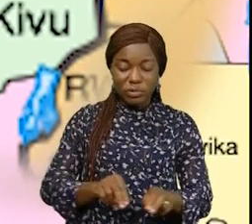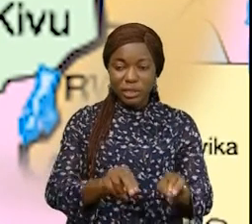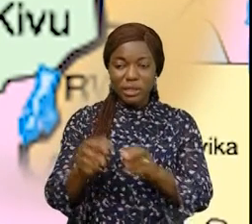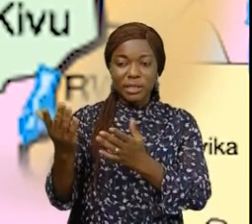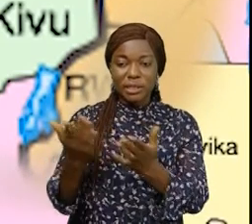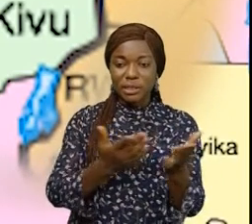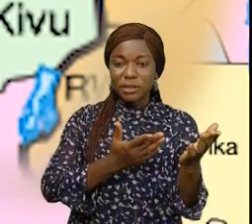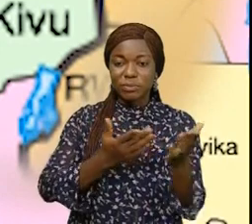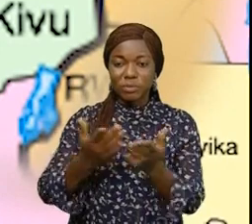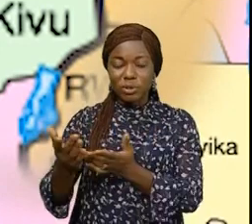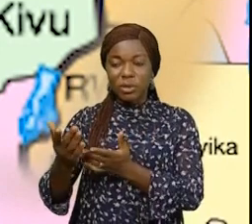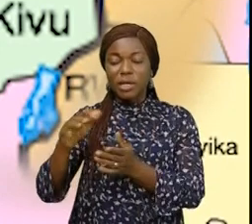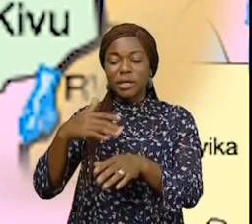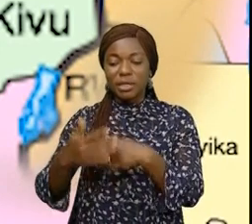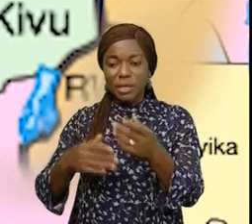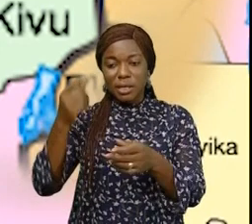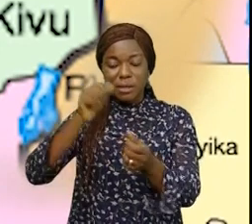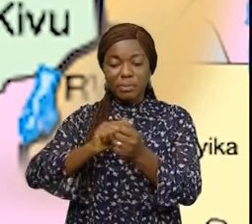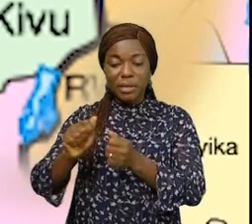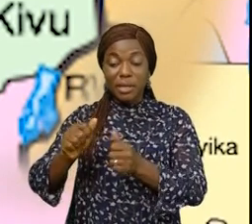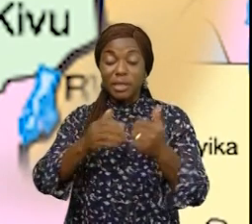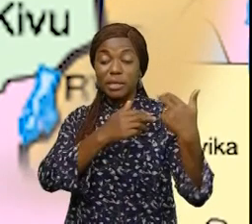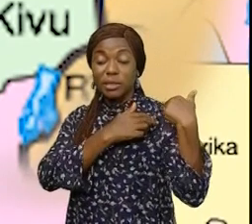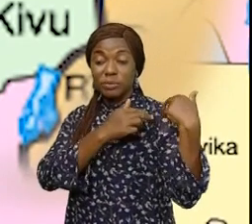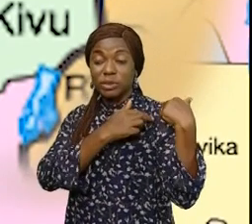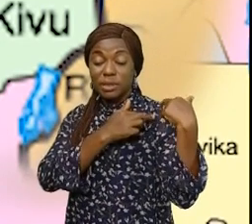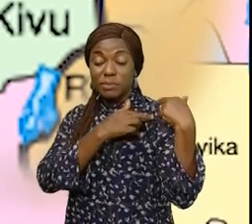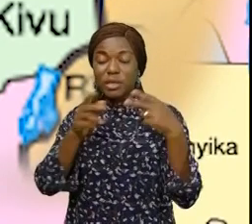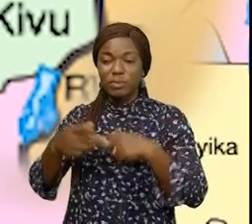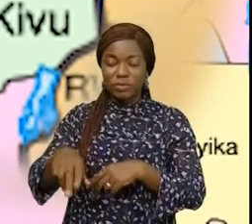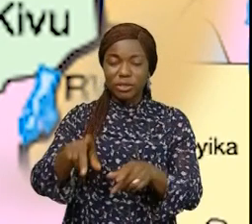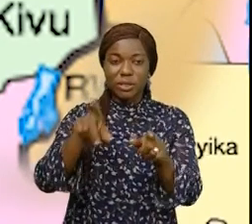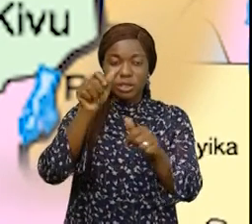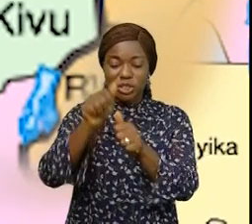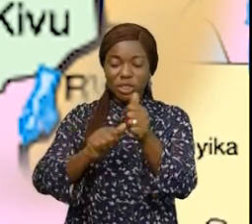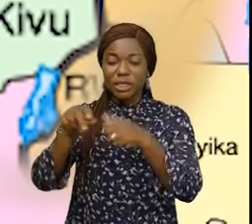disponibilisés par l'autorité provinciale dans chaque quartier concerné.